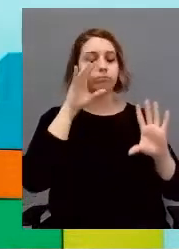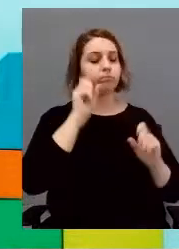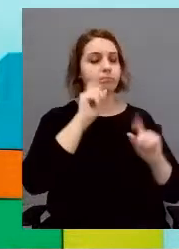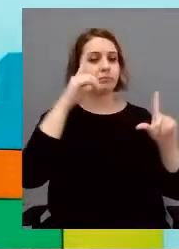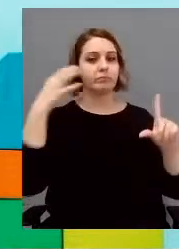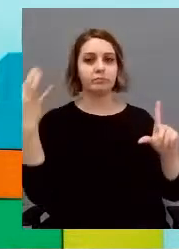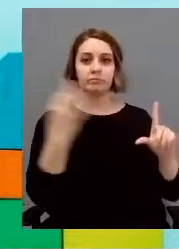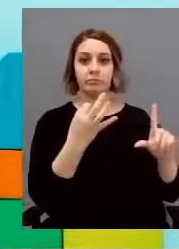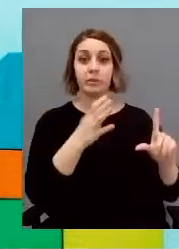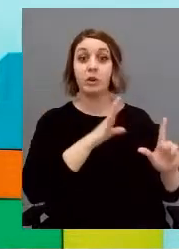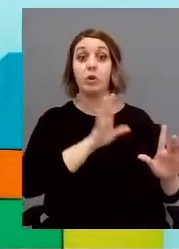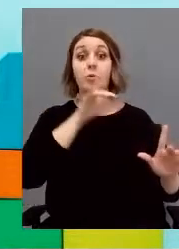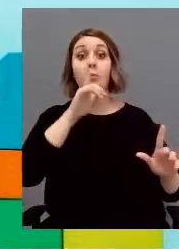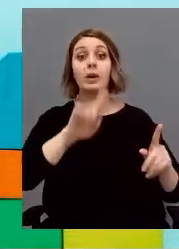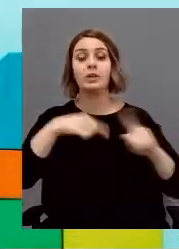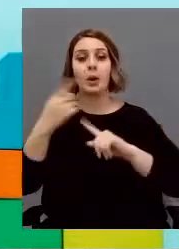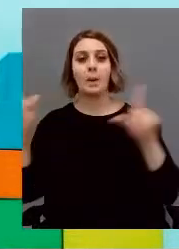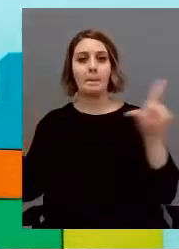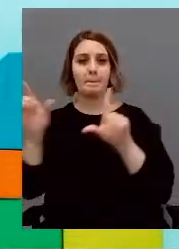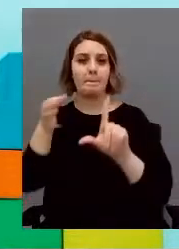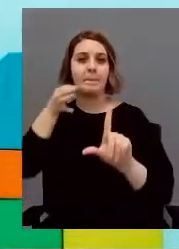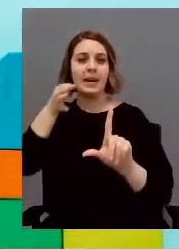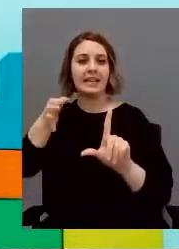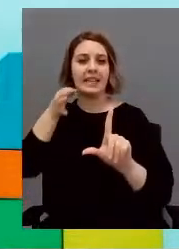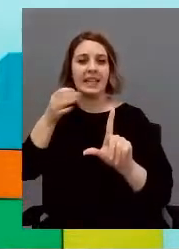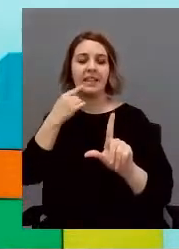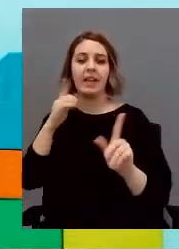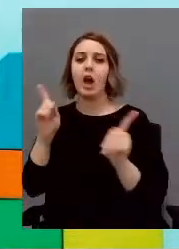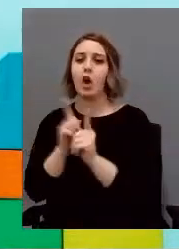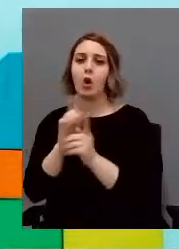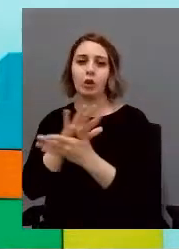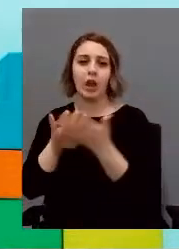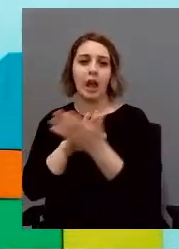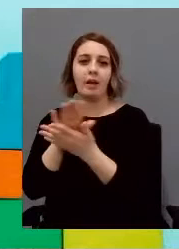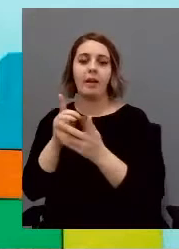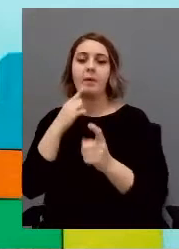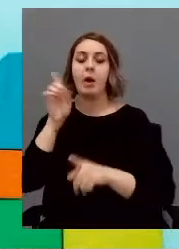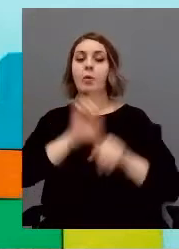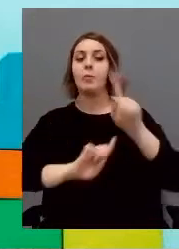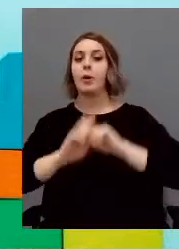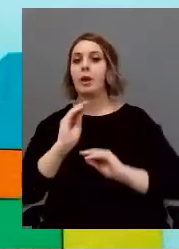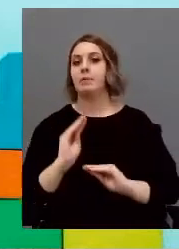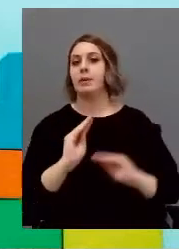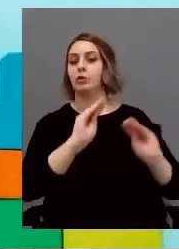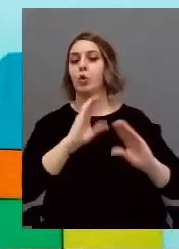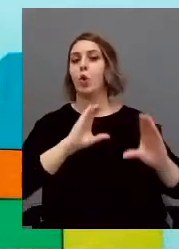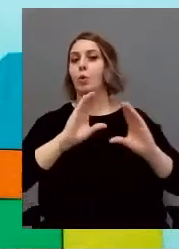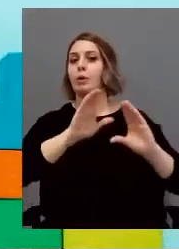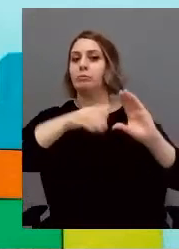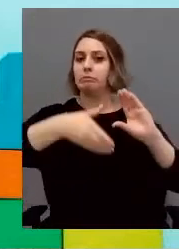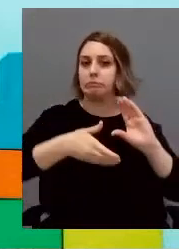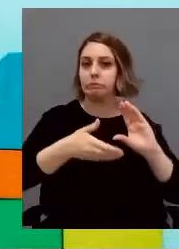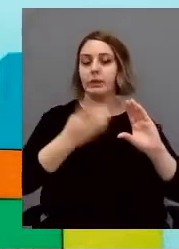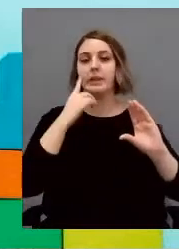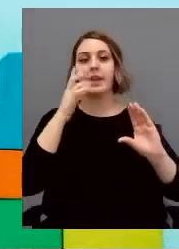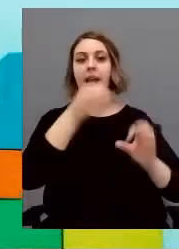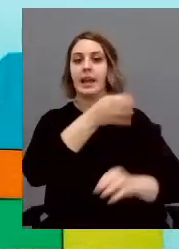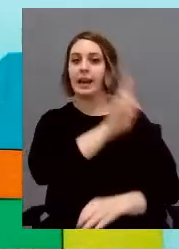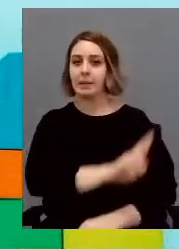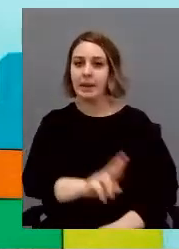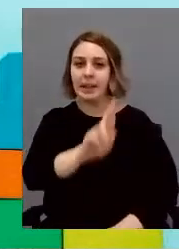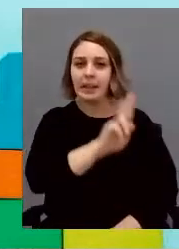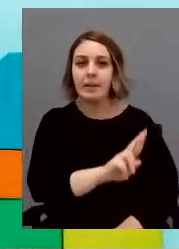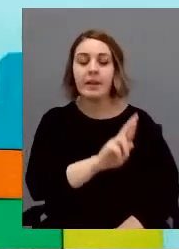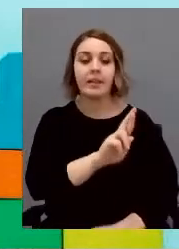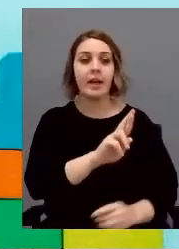la presentazione ha parlato delle difficoltà di coerenza centrale, della comunicazione, di repetitività e poi